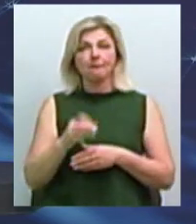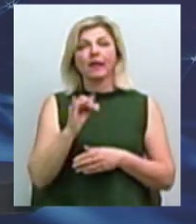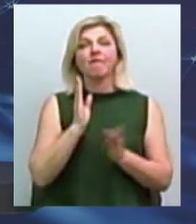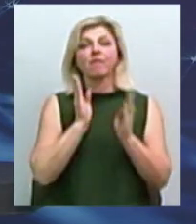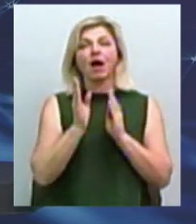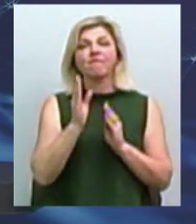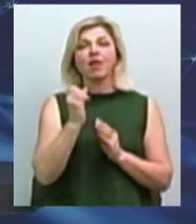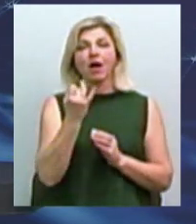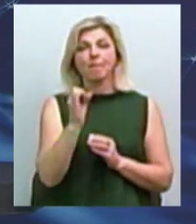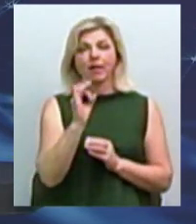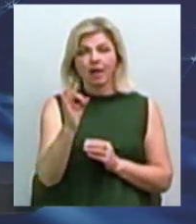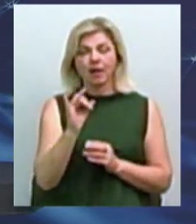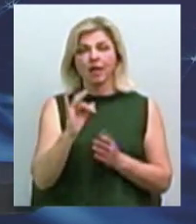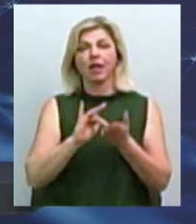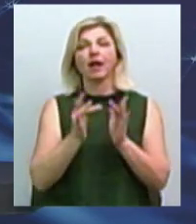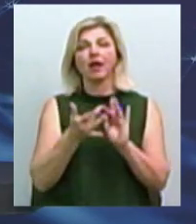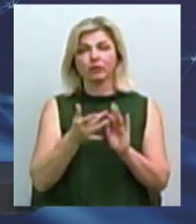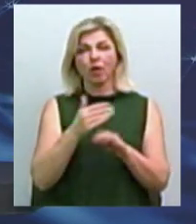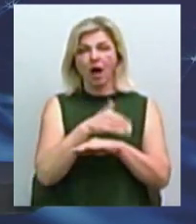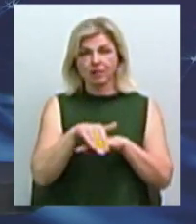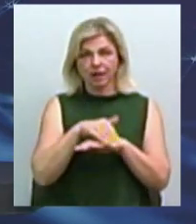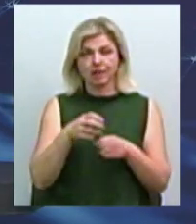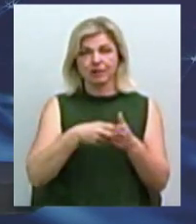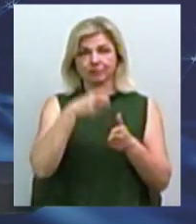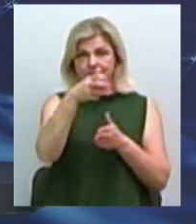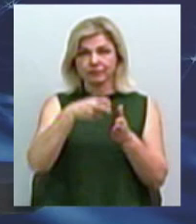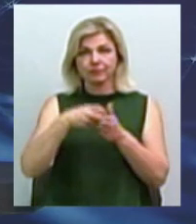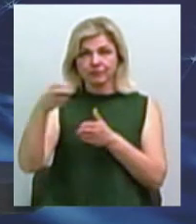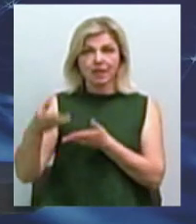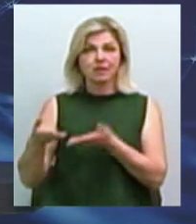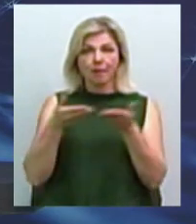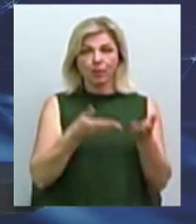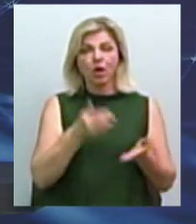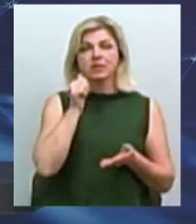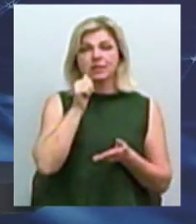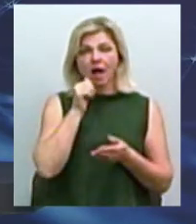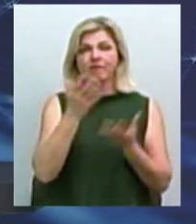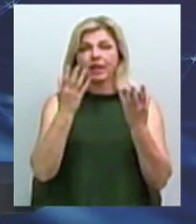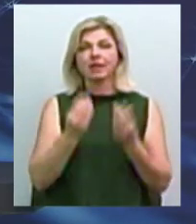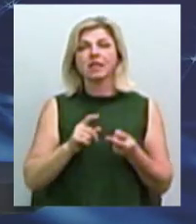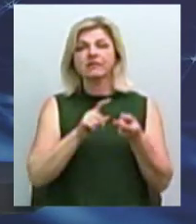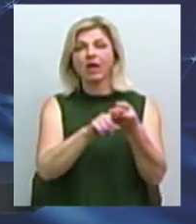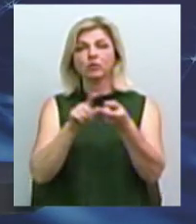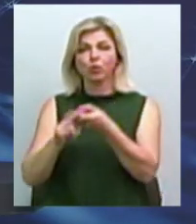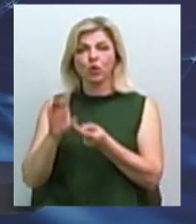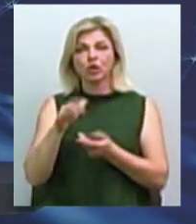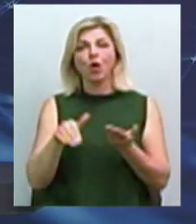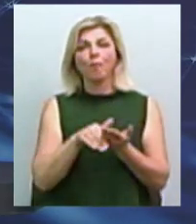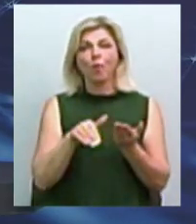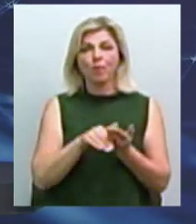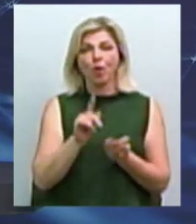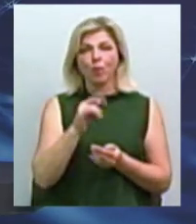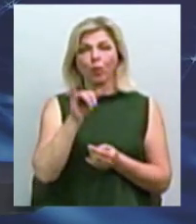Айбері їм писала, і на електронні адреси ми кинули їм запрошення. Завтра в мене день зв'язку з помічниками, тому що в них йде щас пленарний